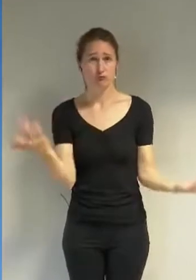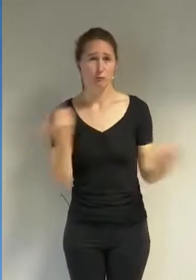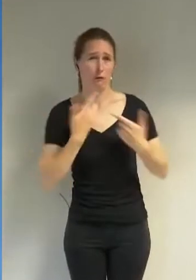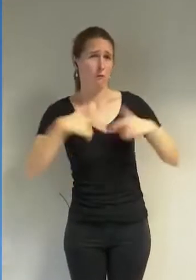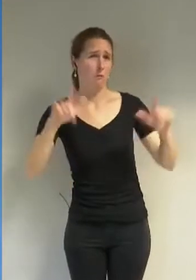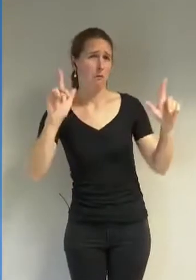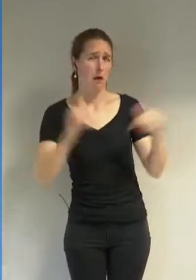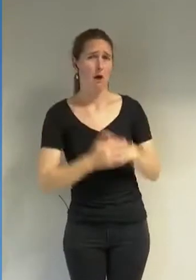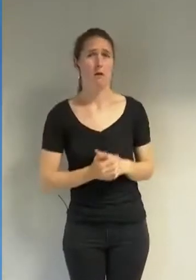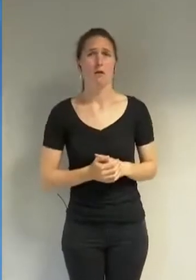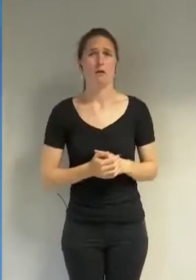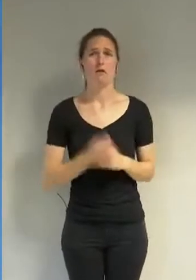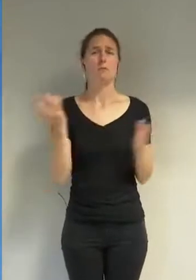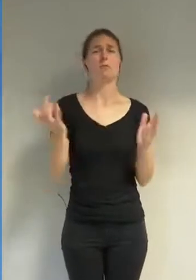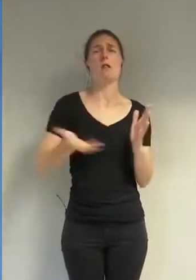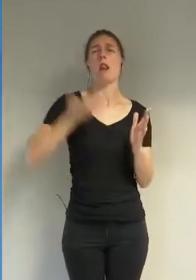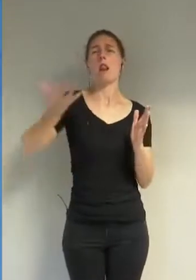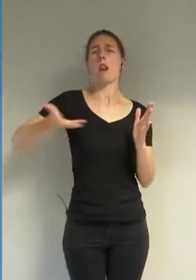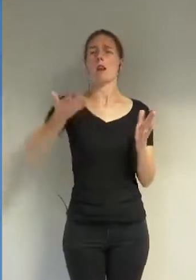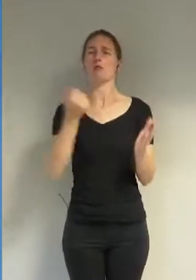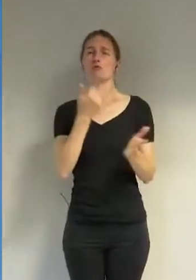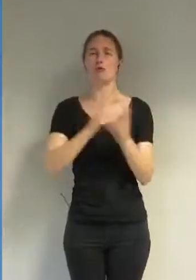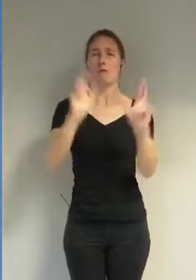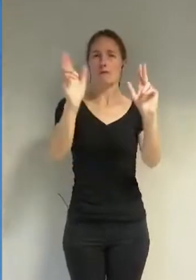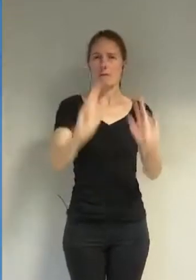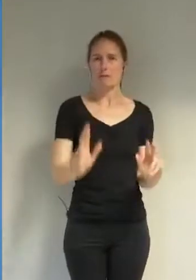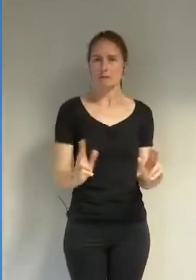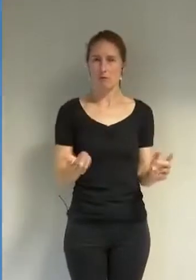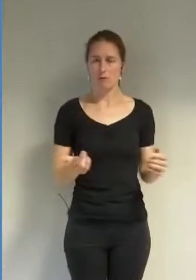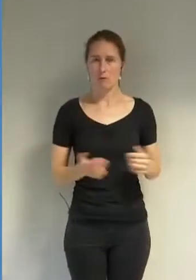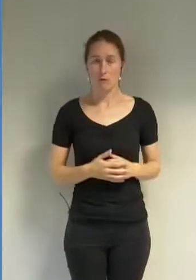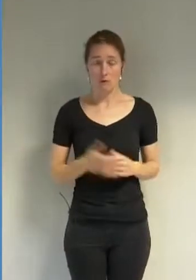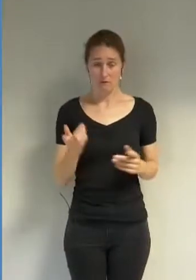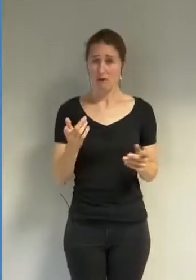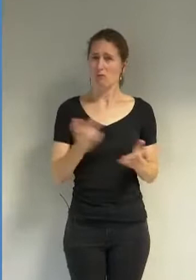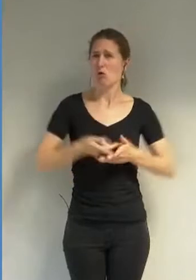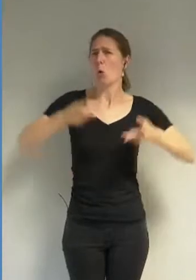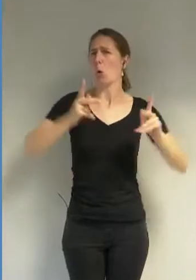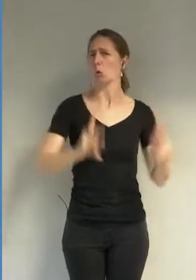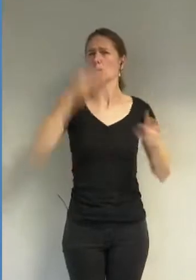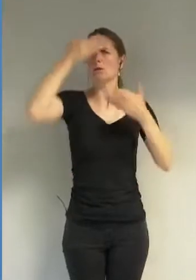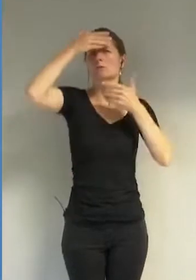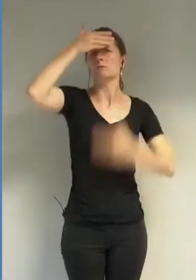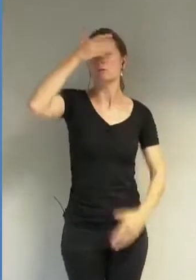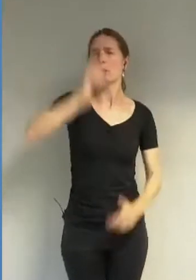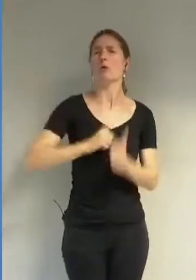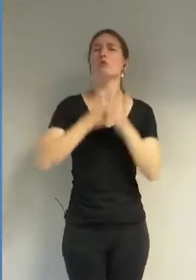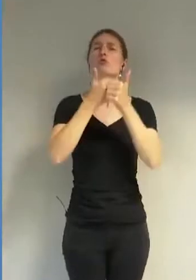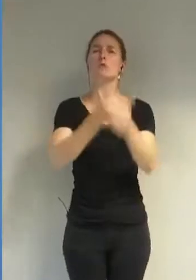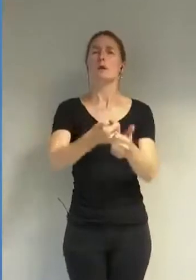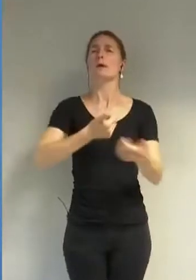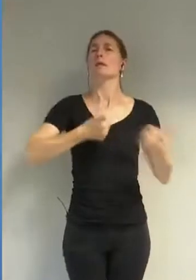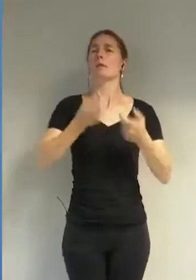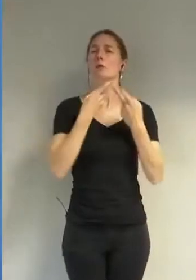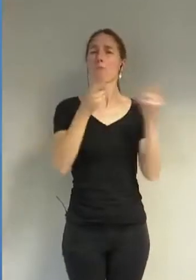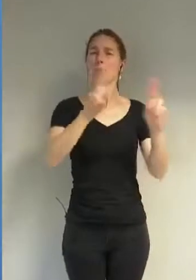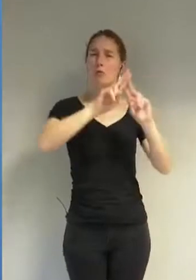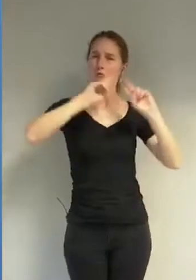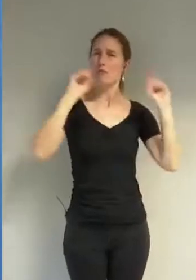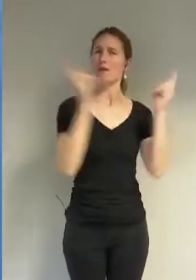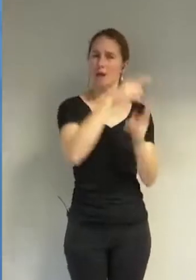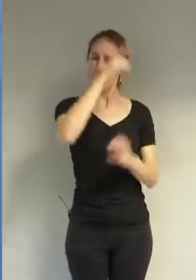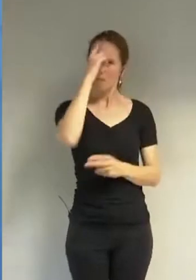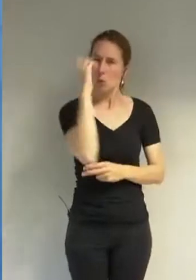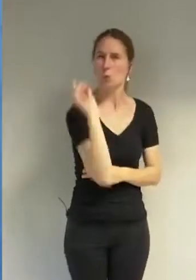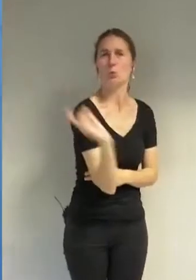télévision. L'autorisation de votre burkini répondrait à l'universalité des services publics. Mais enfin,